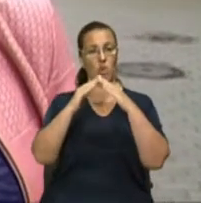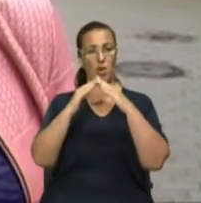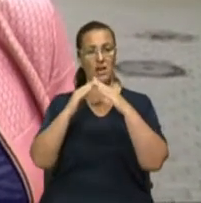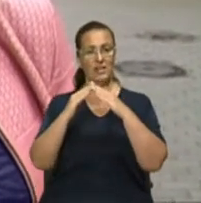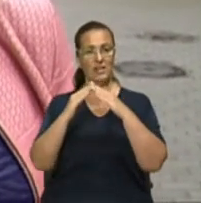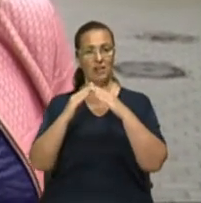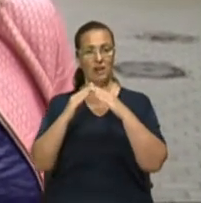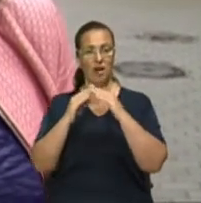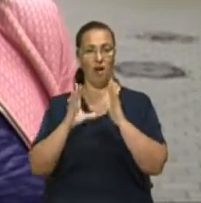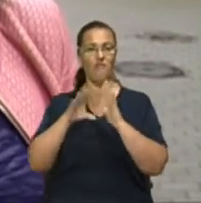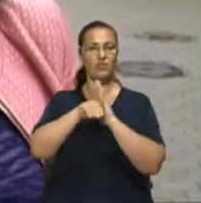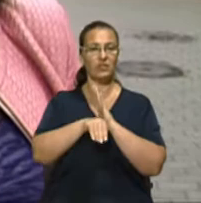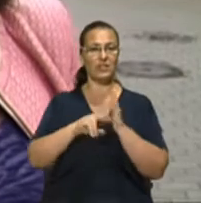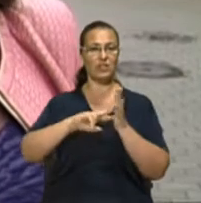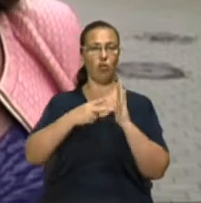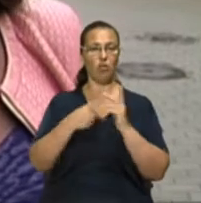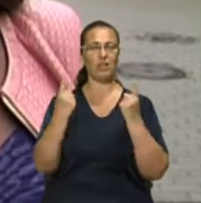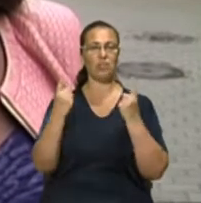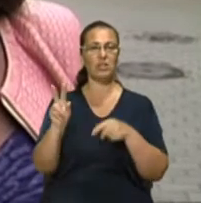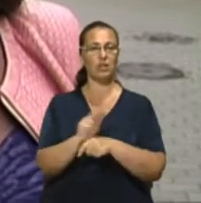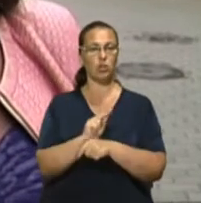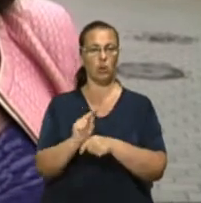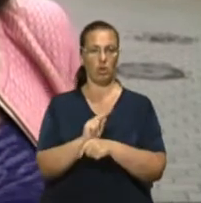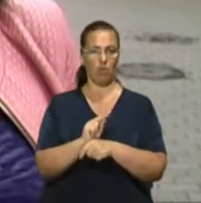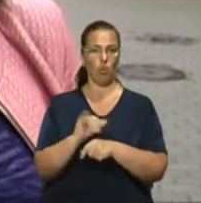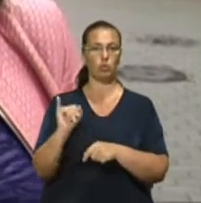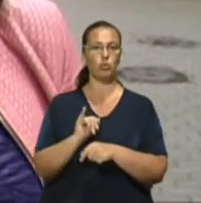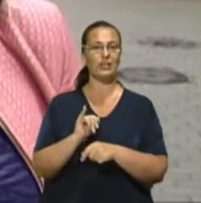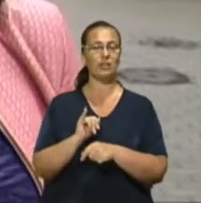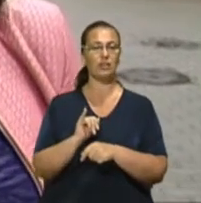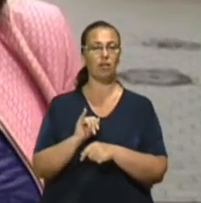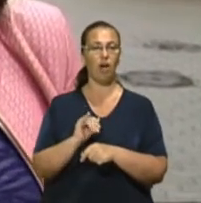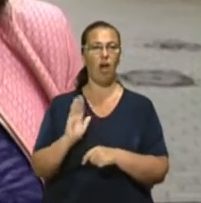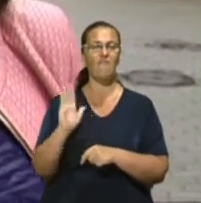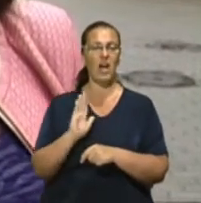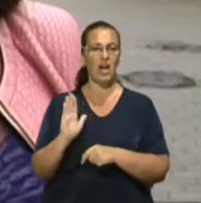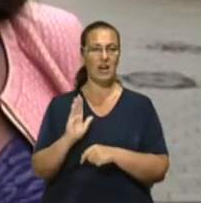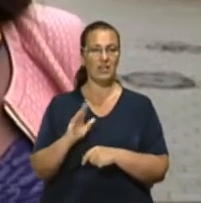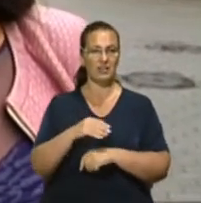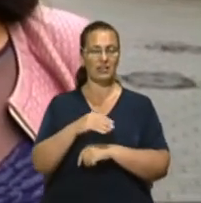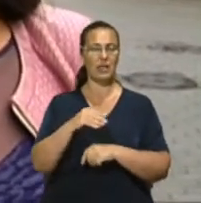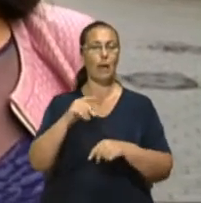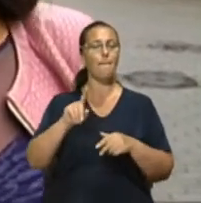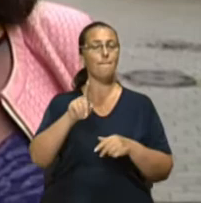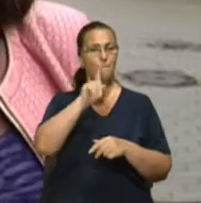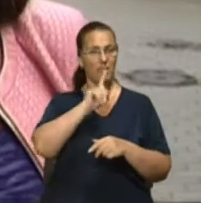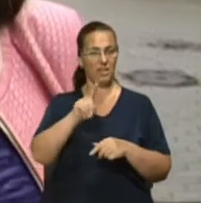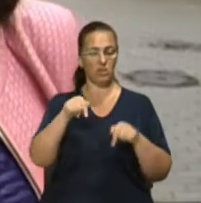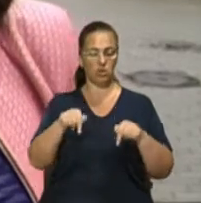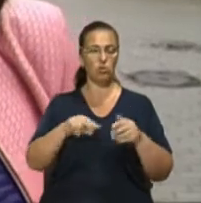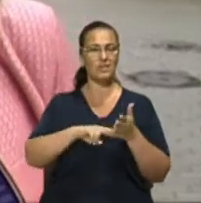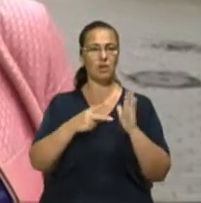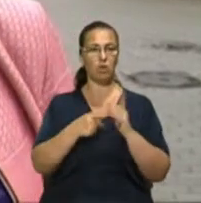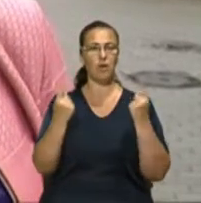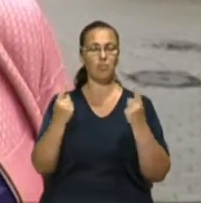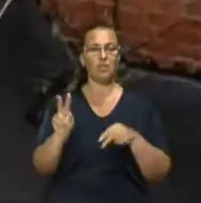внесена в план капітального ремонту. І в вересні місяці, ще до кінця вересня, тут заплановано